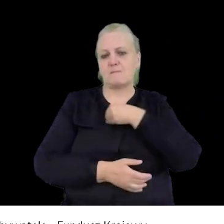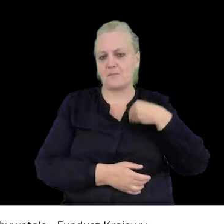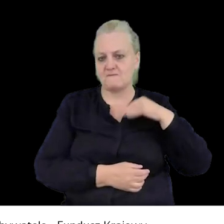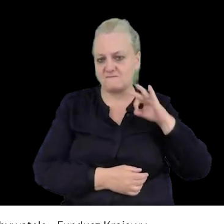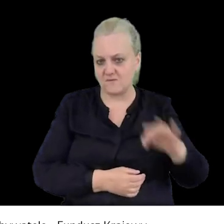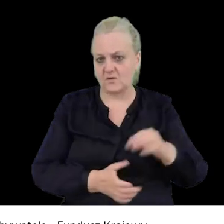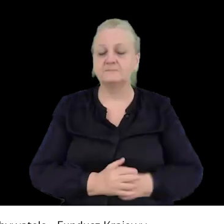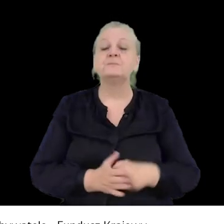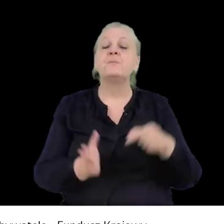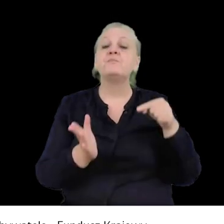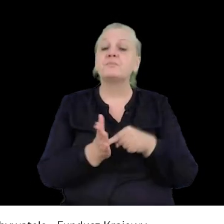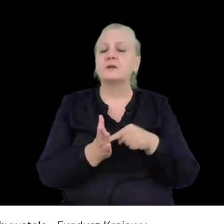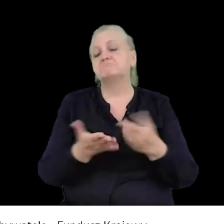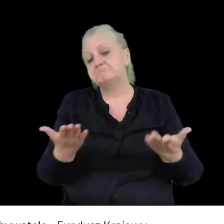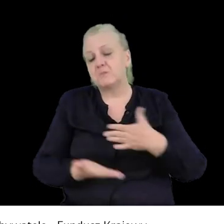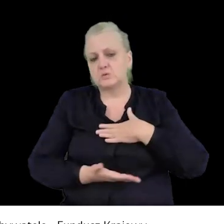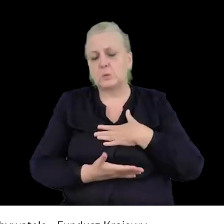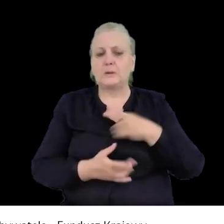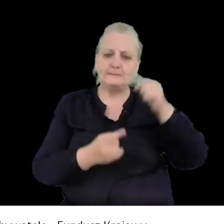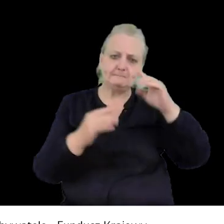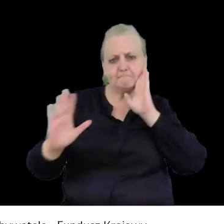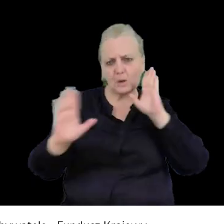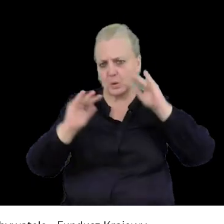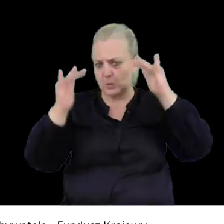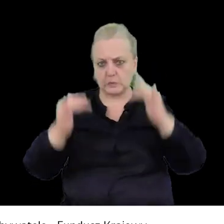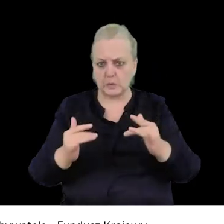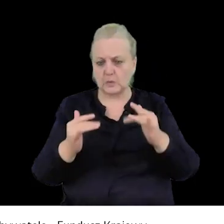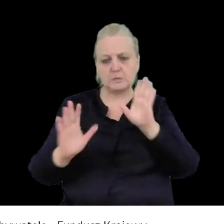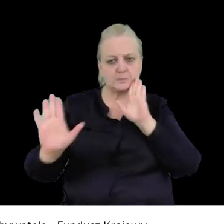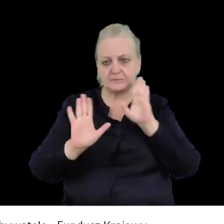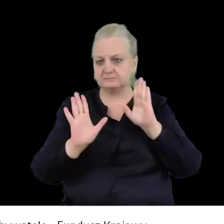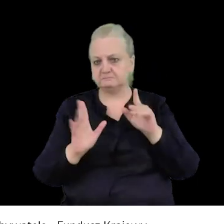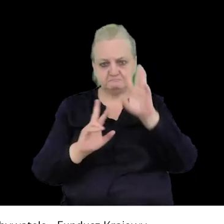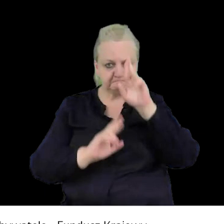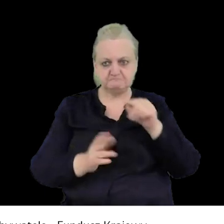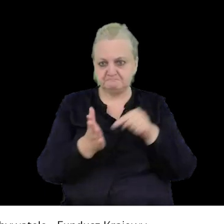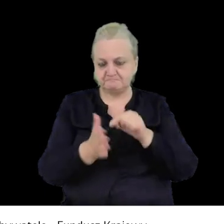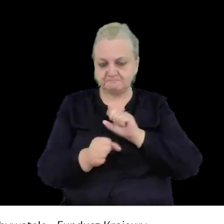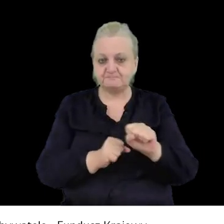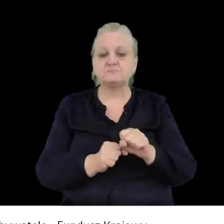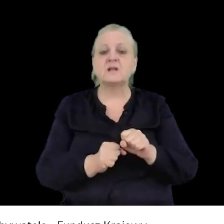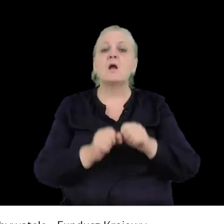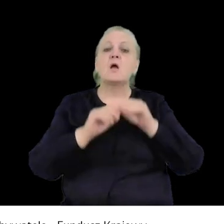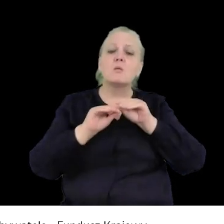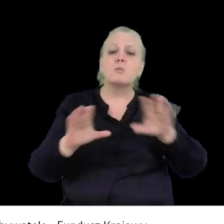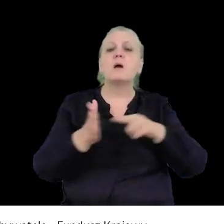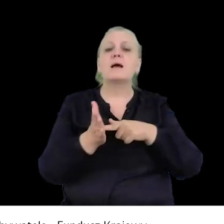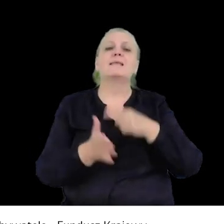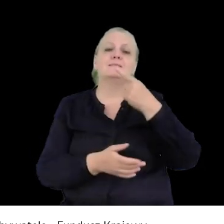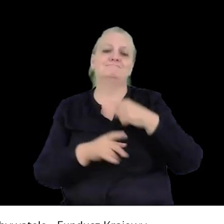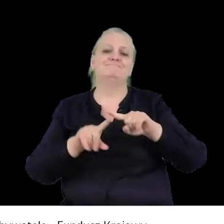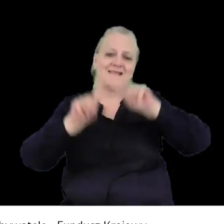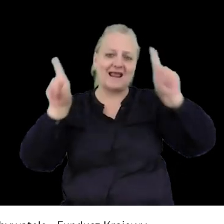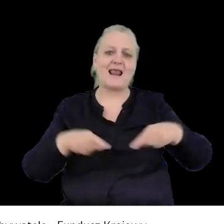I one są w miarę tożsame, się brzmią bardzo podobnie. I na przykład powszechna deklaracja praw człowieka,